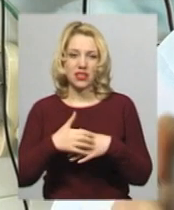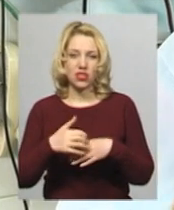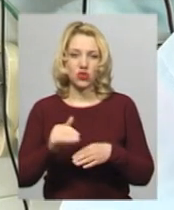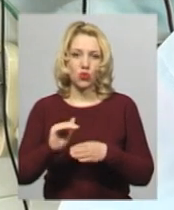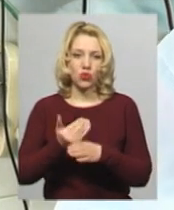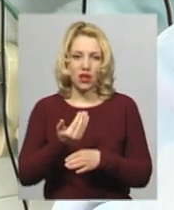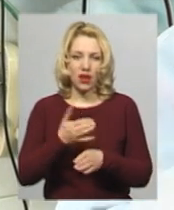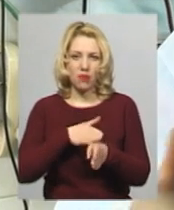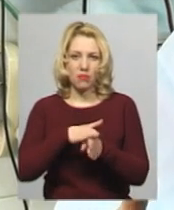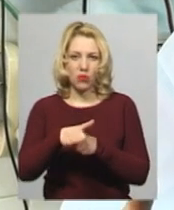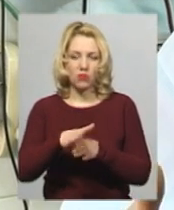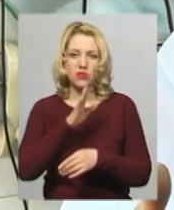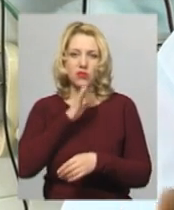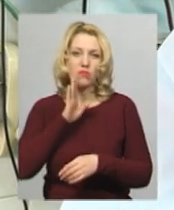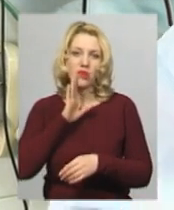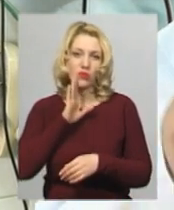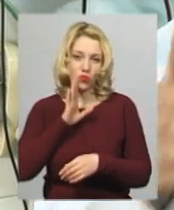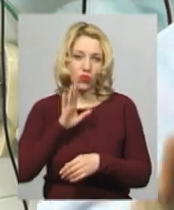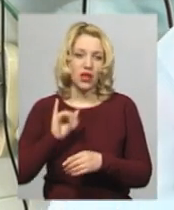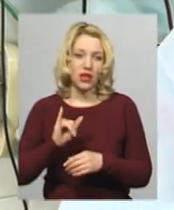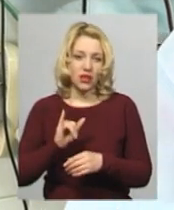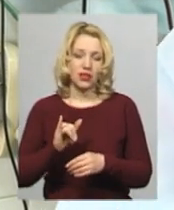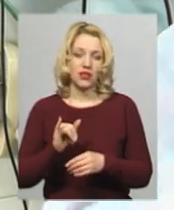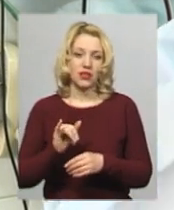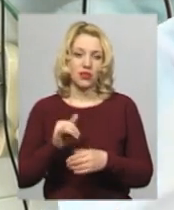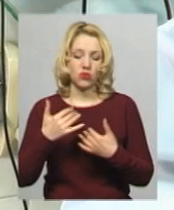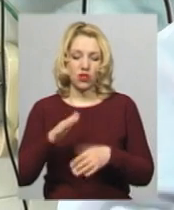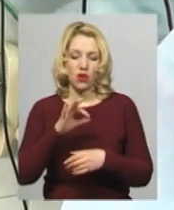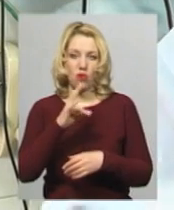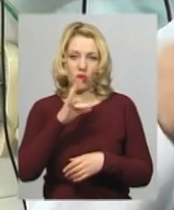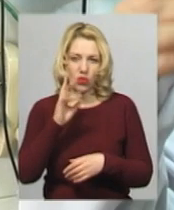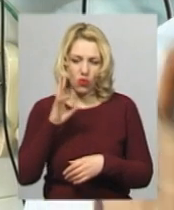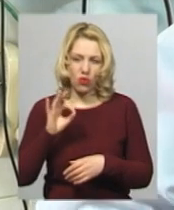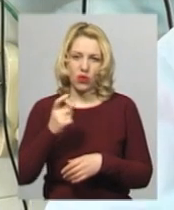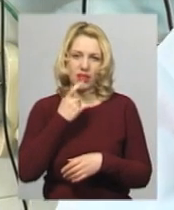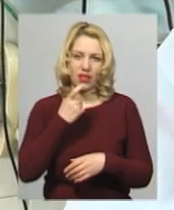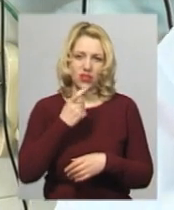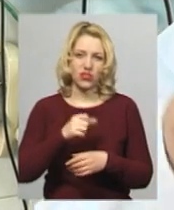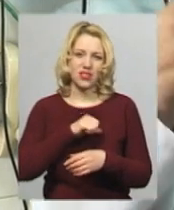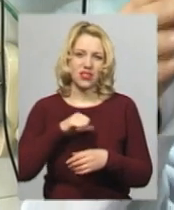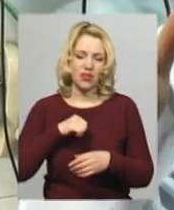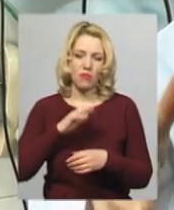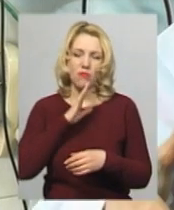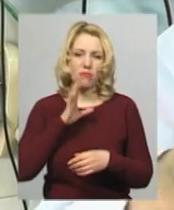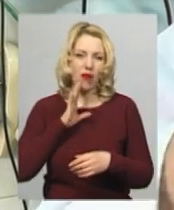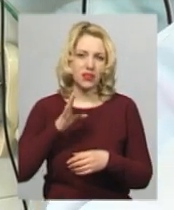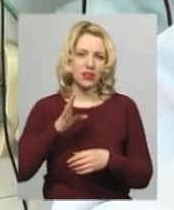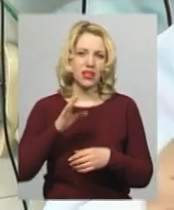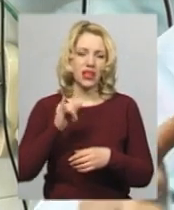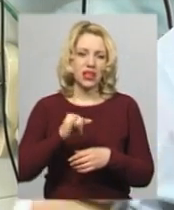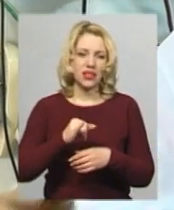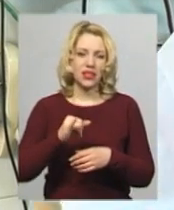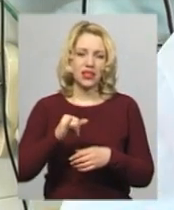повністю матку її. Тобто вже і онкології якісь яїчників, самої матки, самої